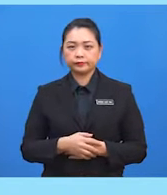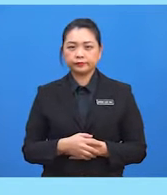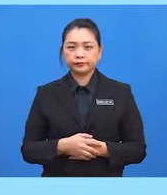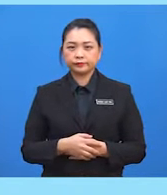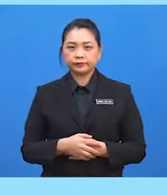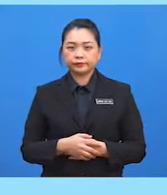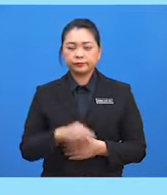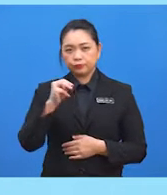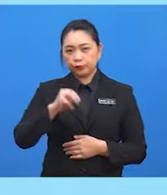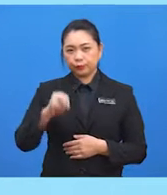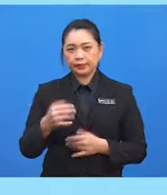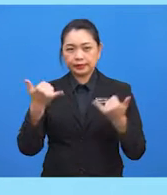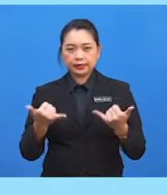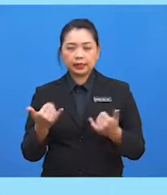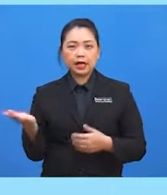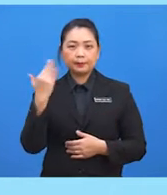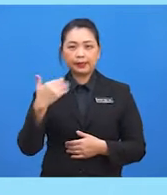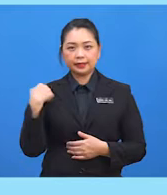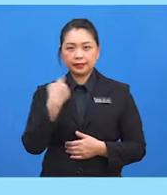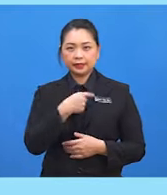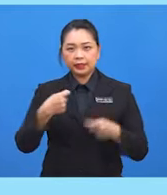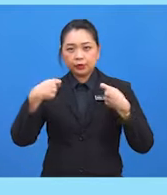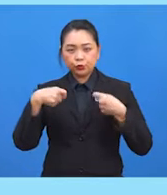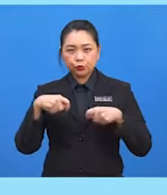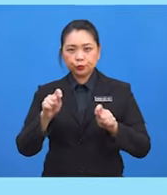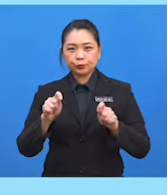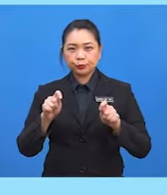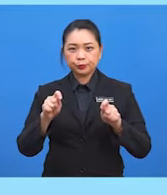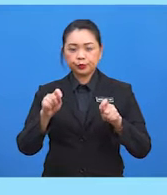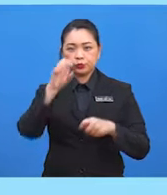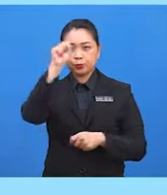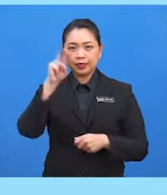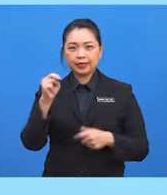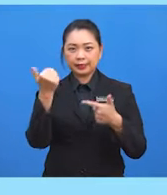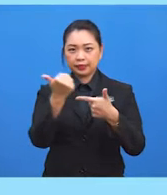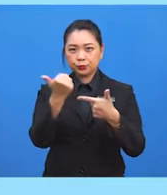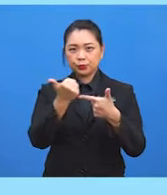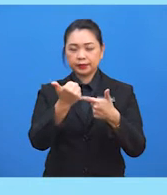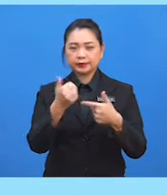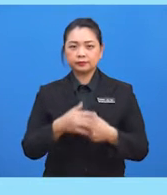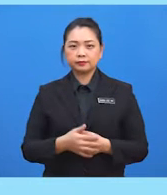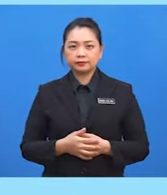Murid-murid, sekarang marilah kita cuba soalan ke-2.